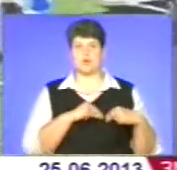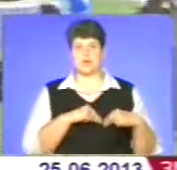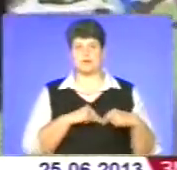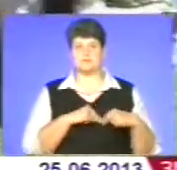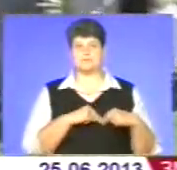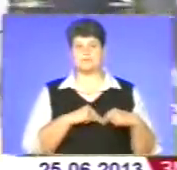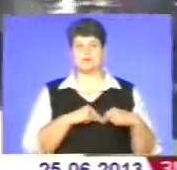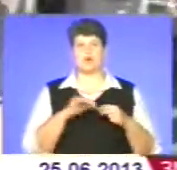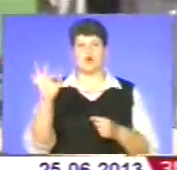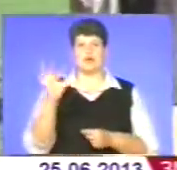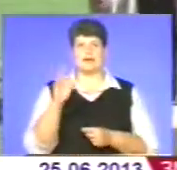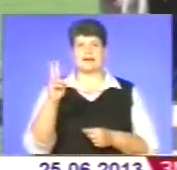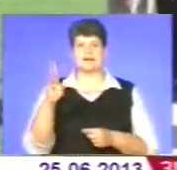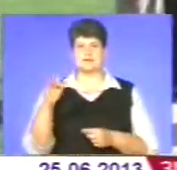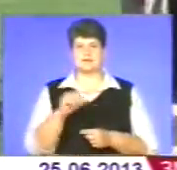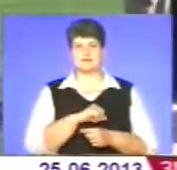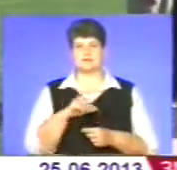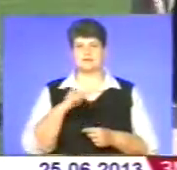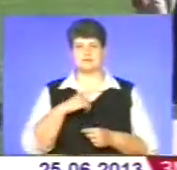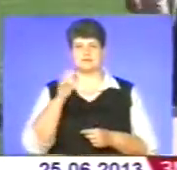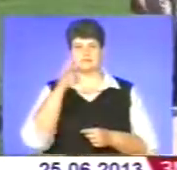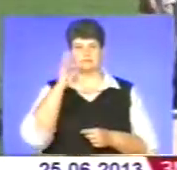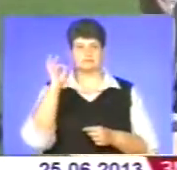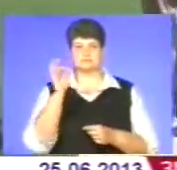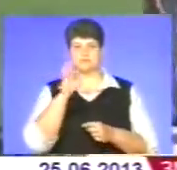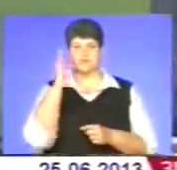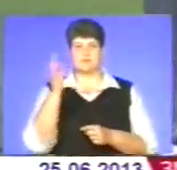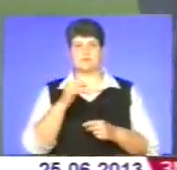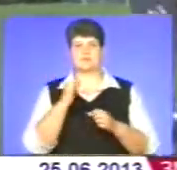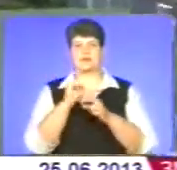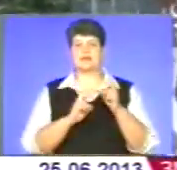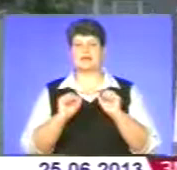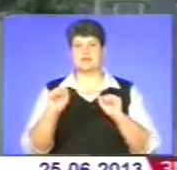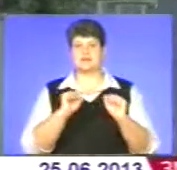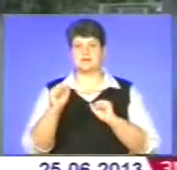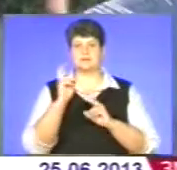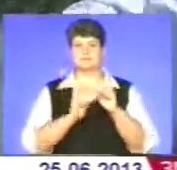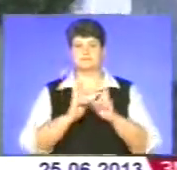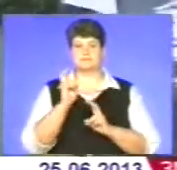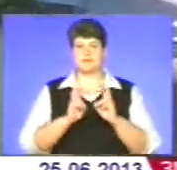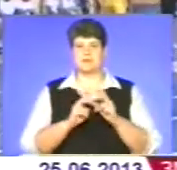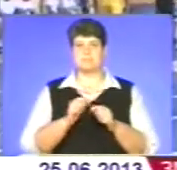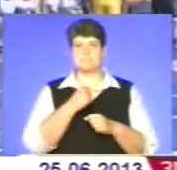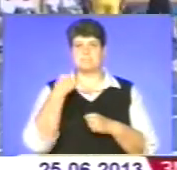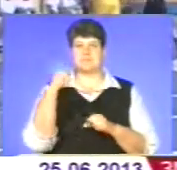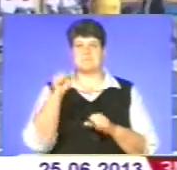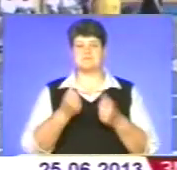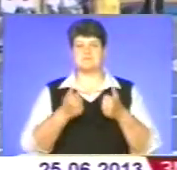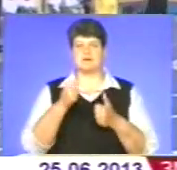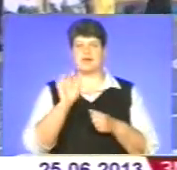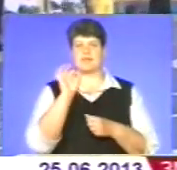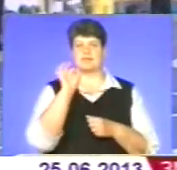До слова, Олег Караванський – найлучніший серед керівників газового господарства краю. Він переміг у змаганнях з дартсу. У спортзалі